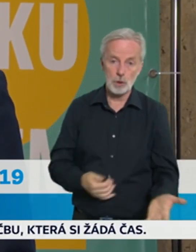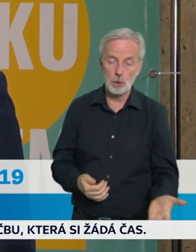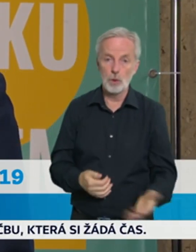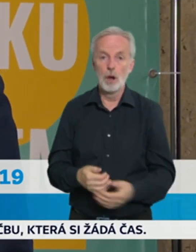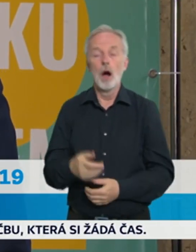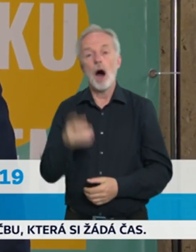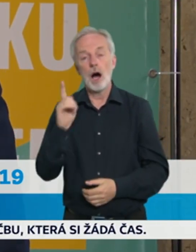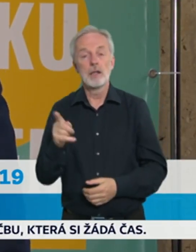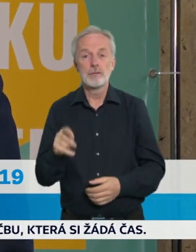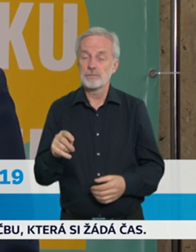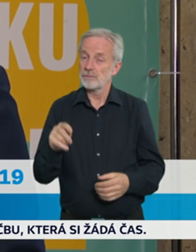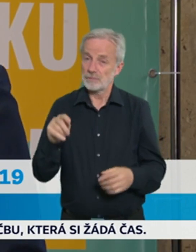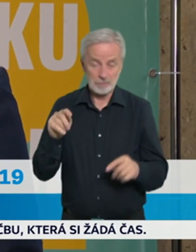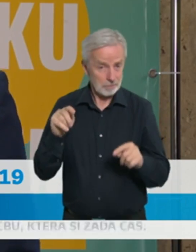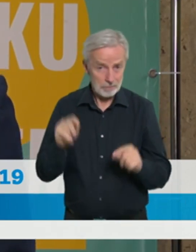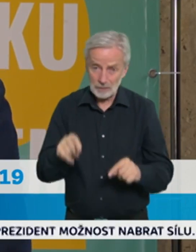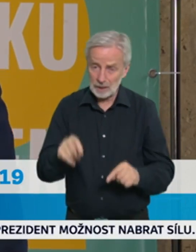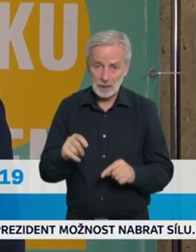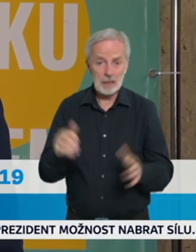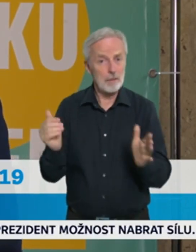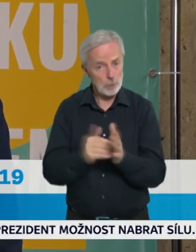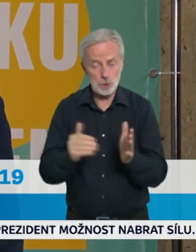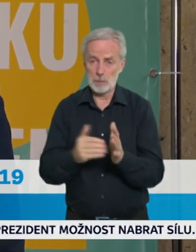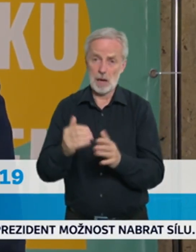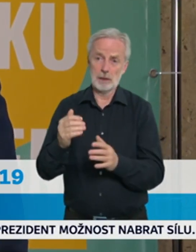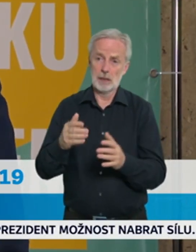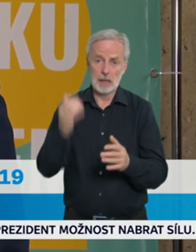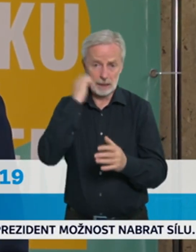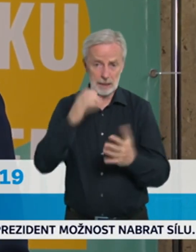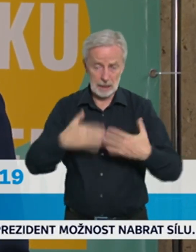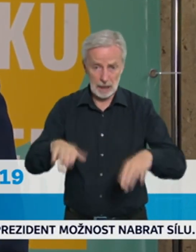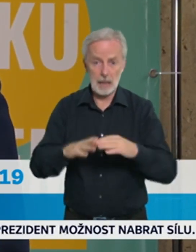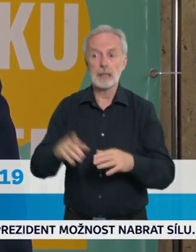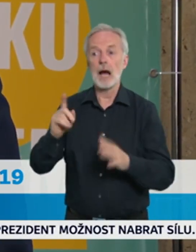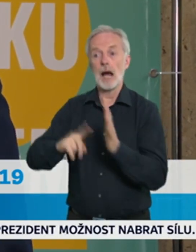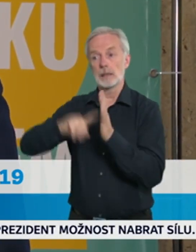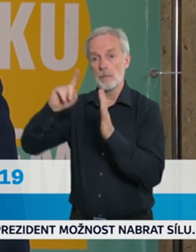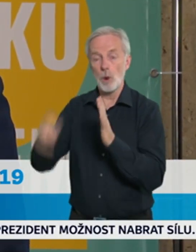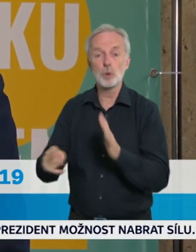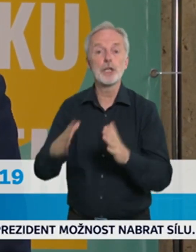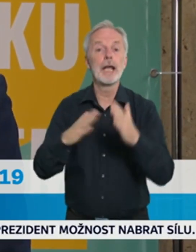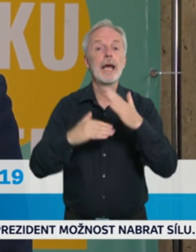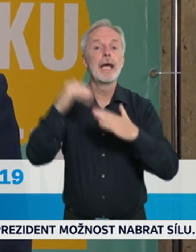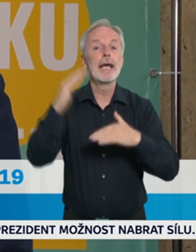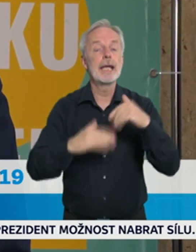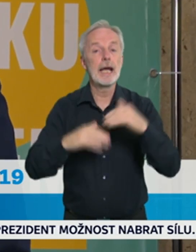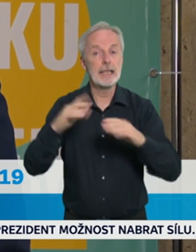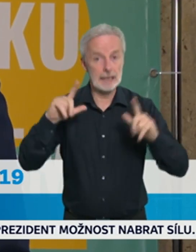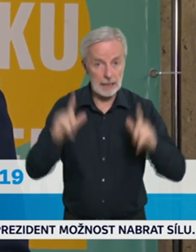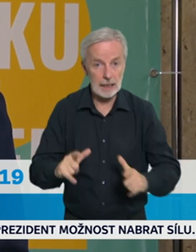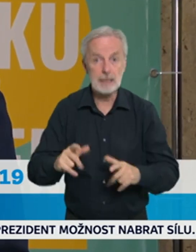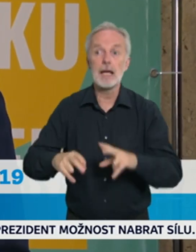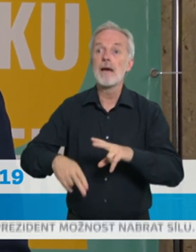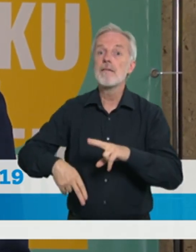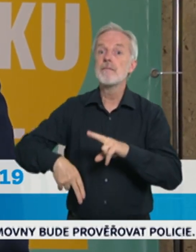hygienické stanice mají ode mě za úkol, aby maximálně v tuto chvíli zintenzivnili kontroly těchto základních